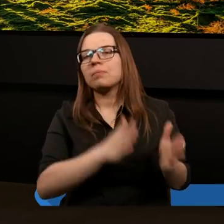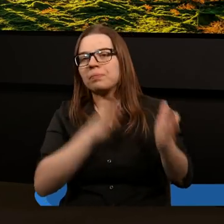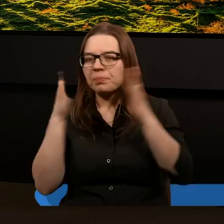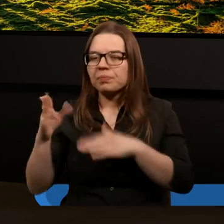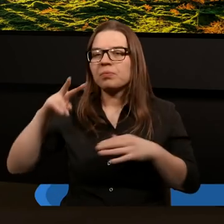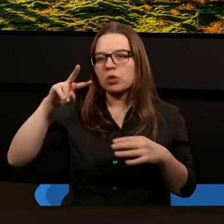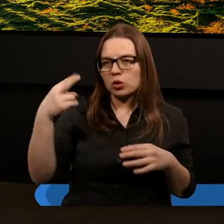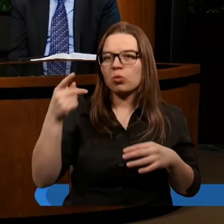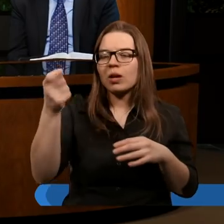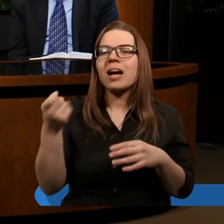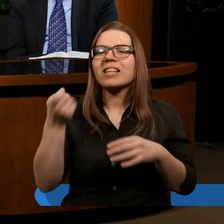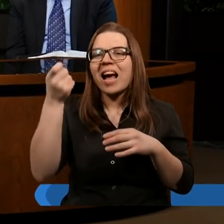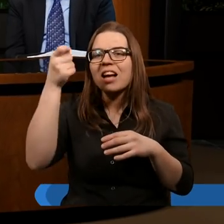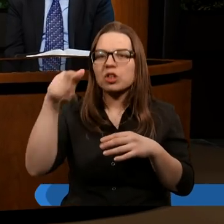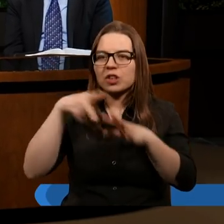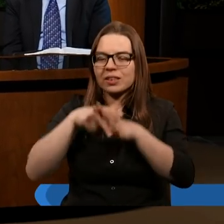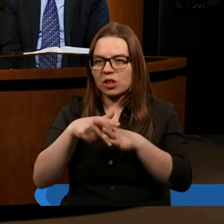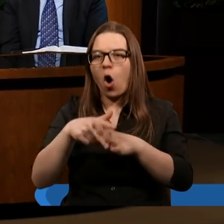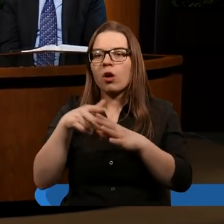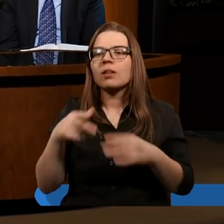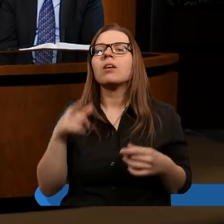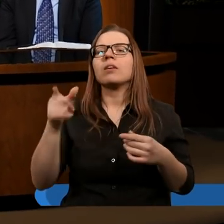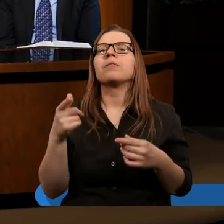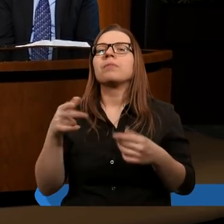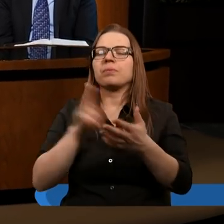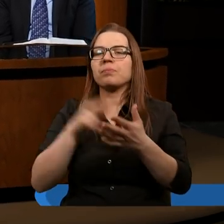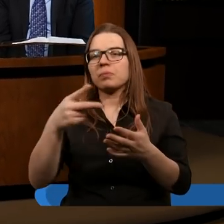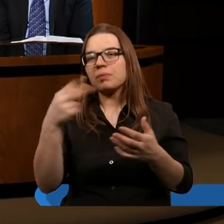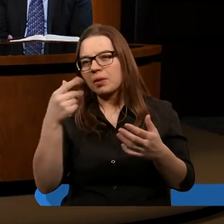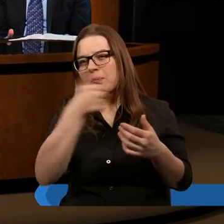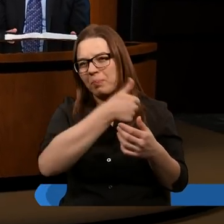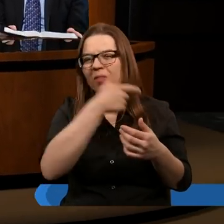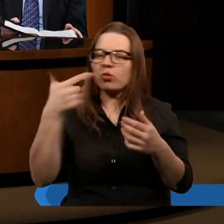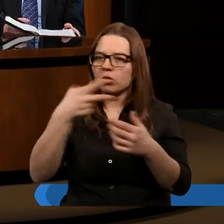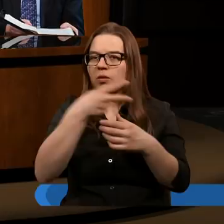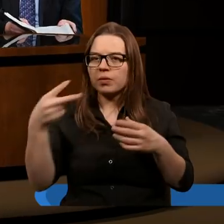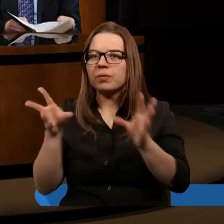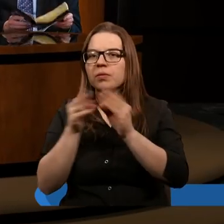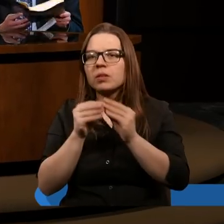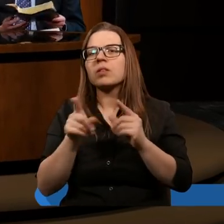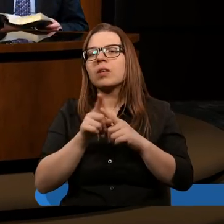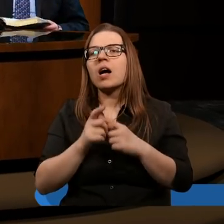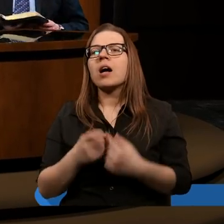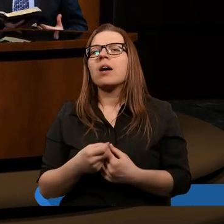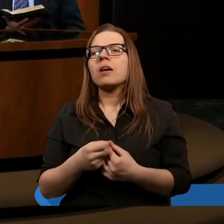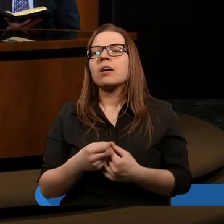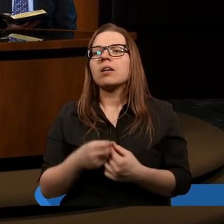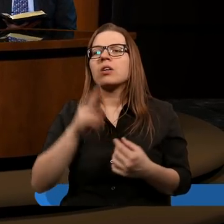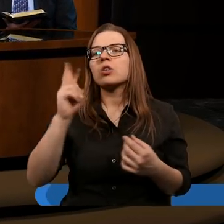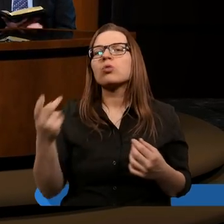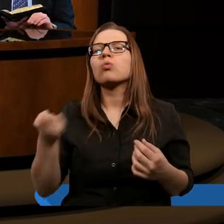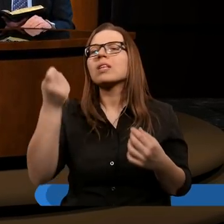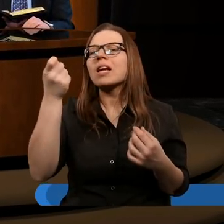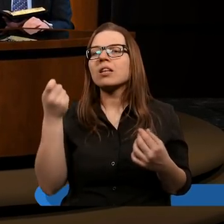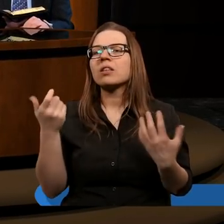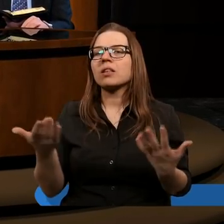drugiego jeźdźca. Chętnie byśmy dłużej porozmawiali na temat tego pierwszego, ale czas biegnie nieubagalnie. Więc drugi